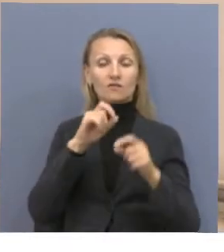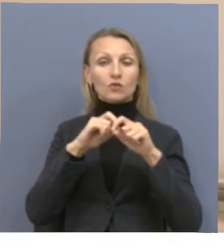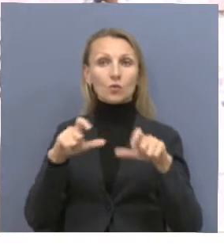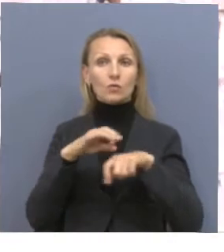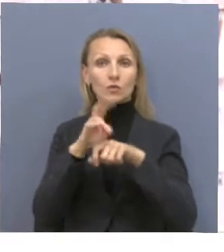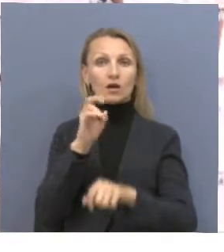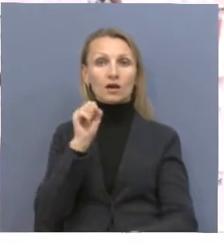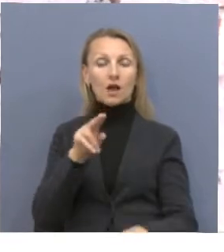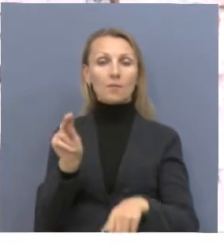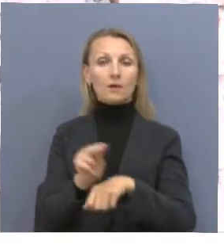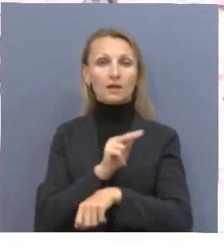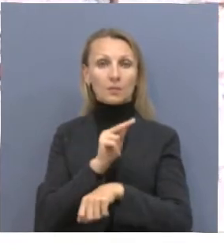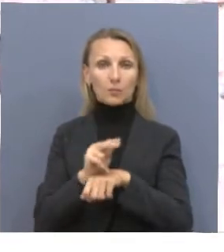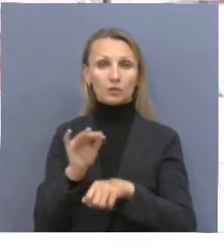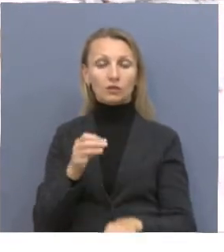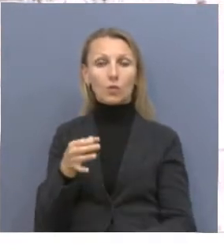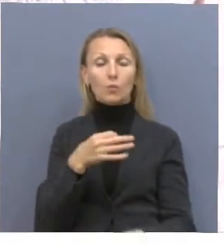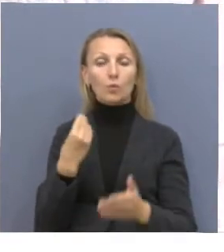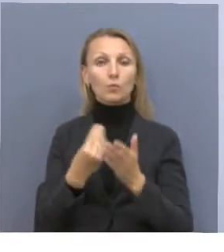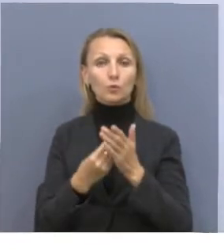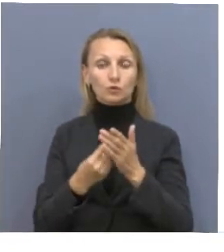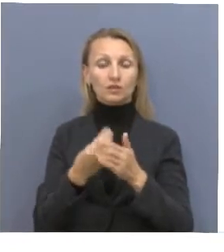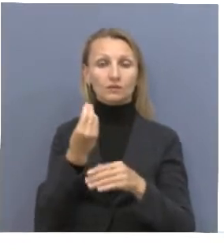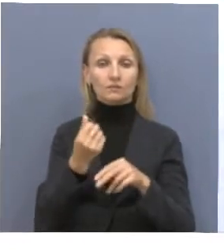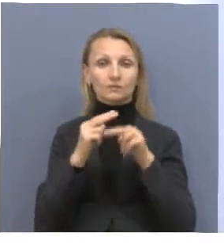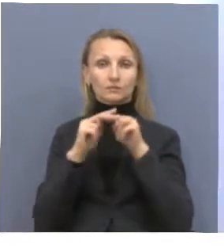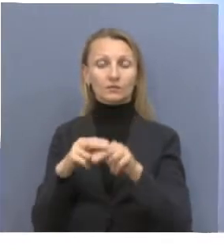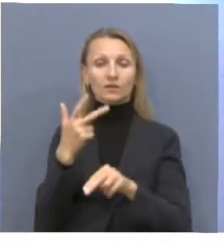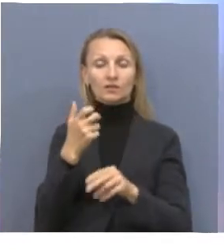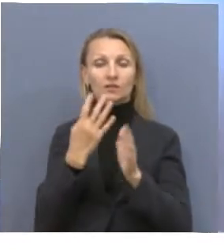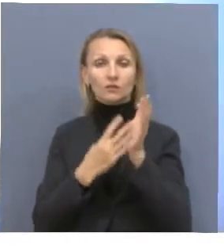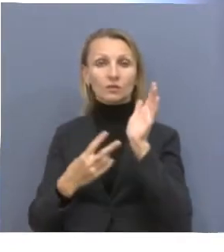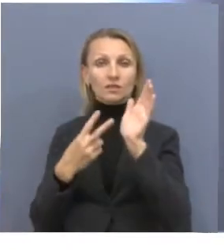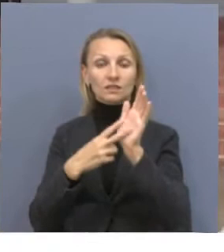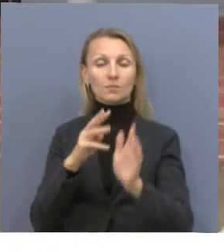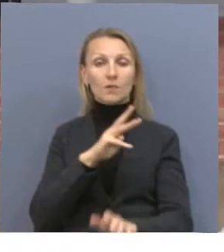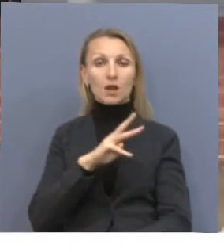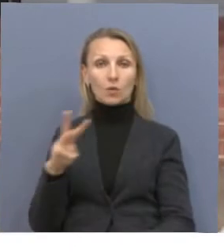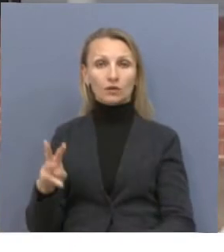проводится капитальный ремонт. Из областного бюджета на эти цели выделено 397 миллионов тенге.